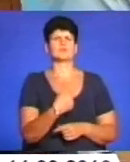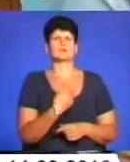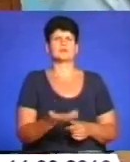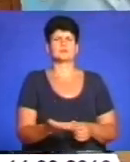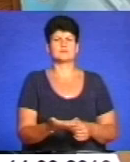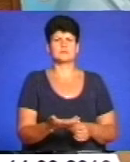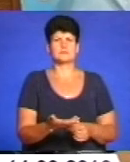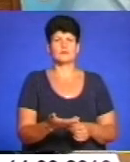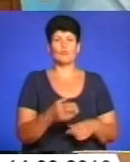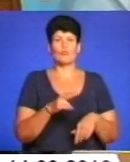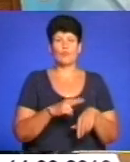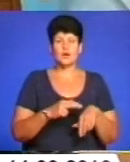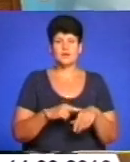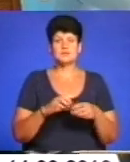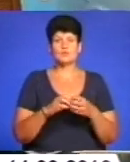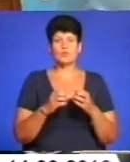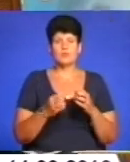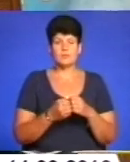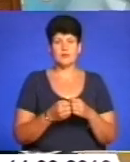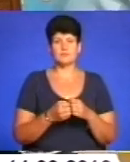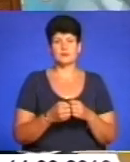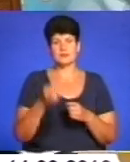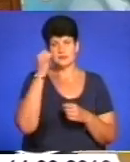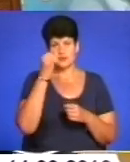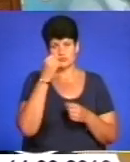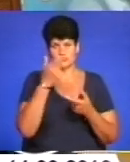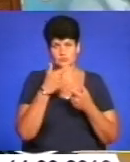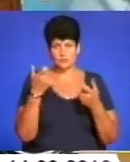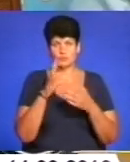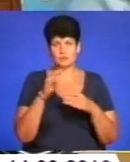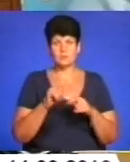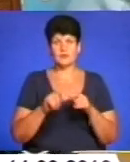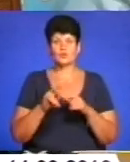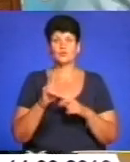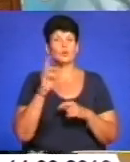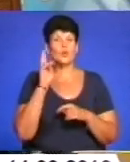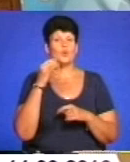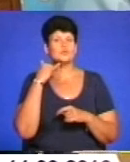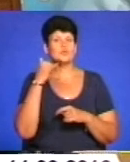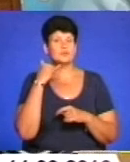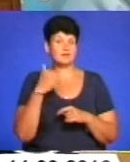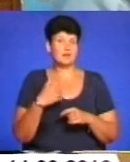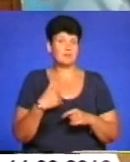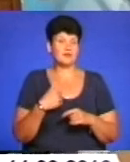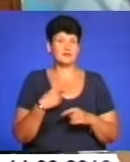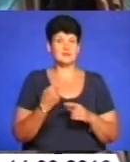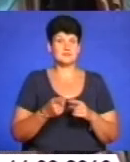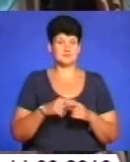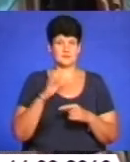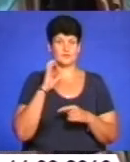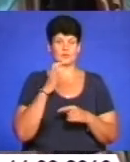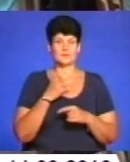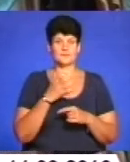Поліції проблем тисячі. Дякую за інформацію. Зараз буду перевіряти, хто там до кого дзвонив, тому що це для мене дуже серйозно.